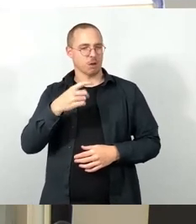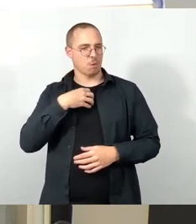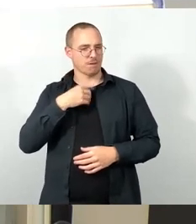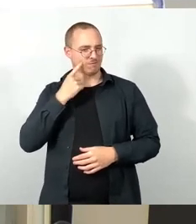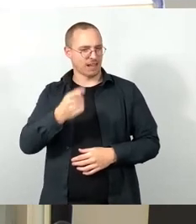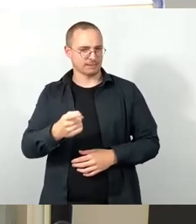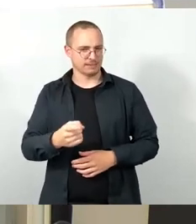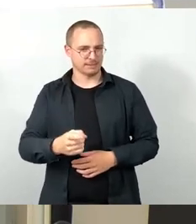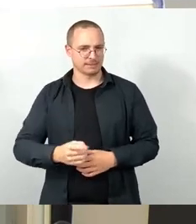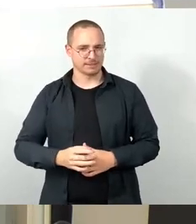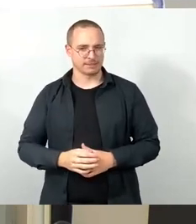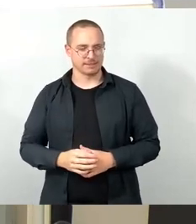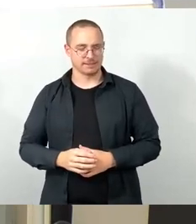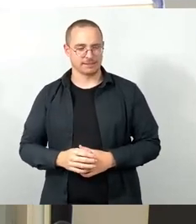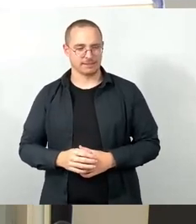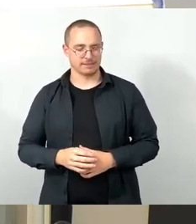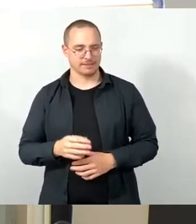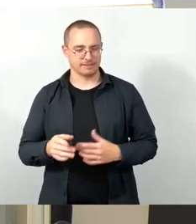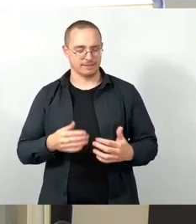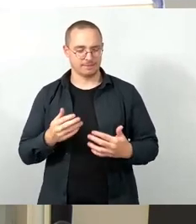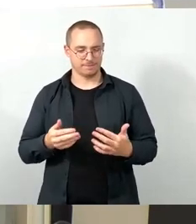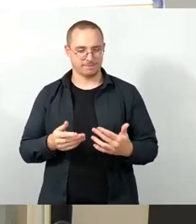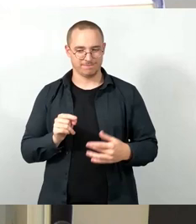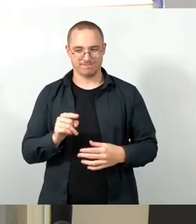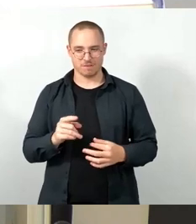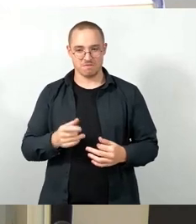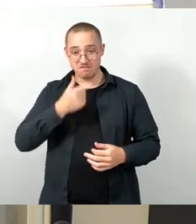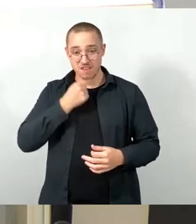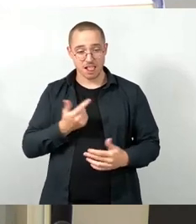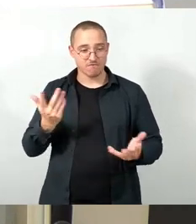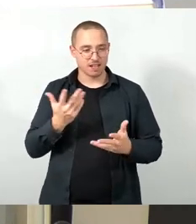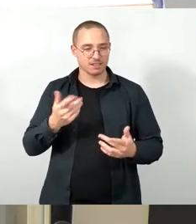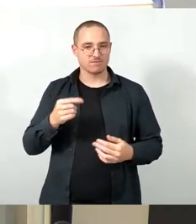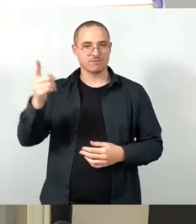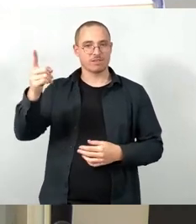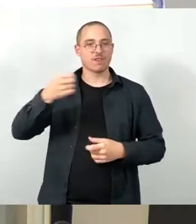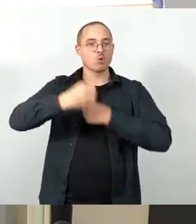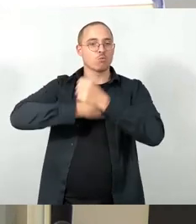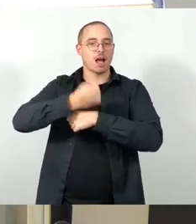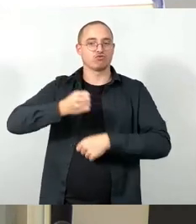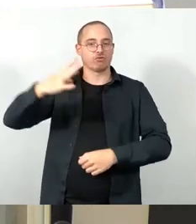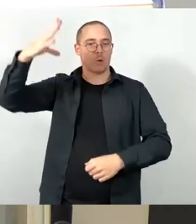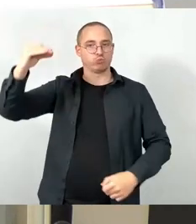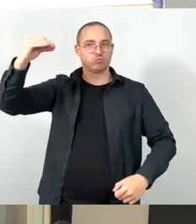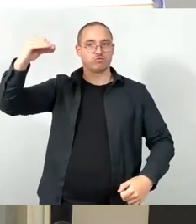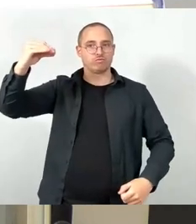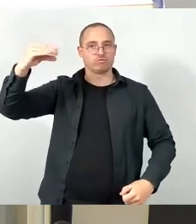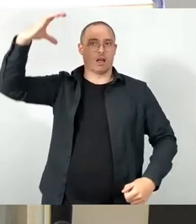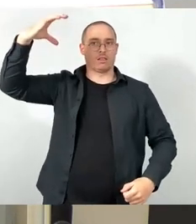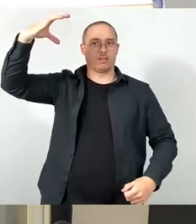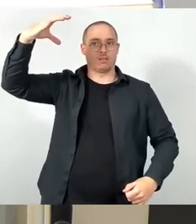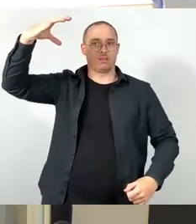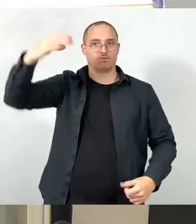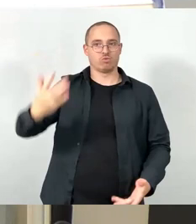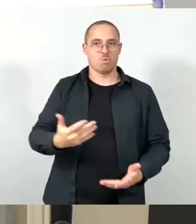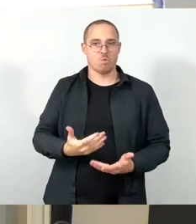Sie möchten dann, dass im Prinzip eine Abschaltung, eine automatische Erfolge, ich stelle mir das dann vom Lingnerschloss so vor, wenn man da oben mal sitzt mit